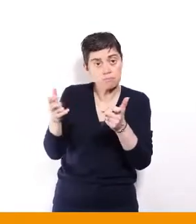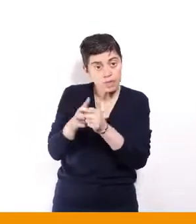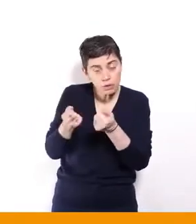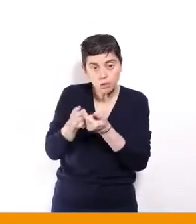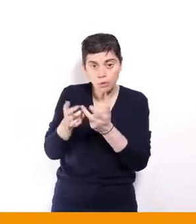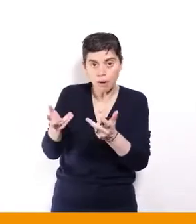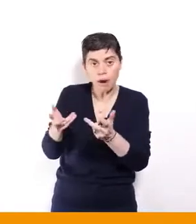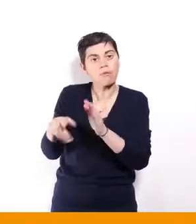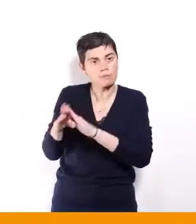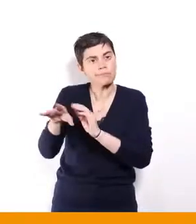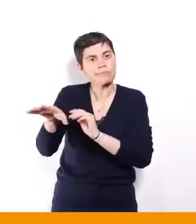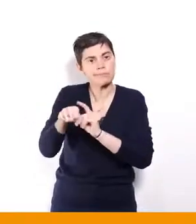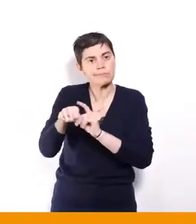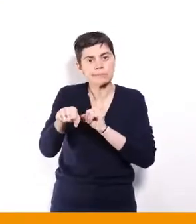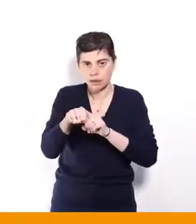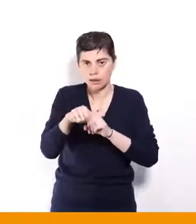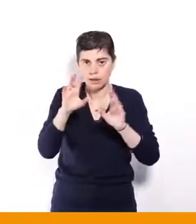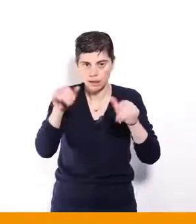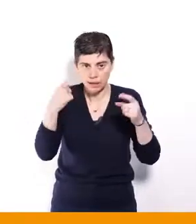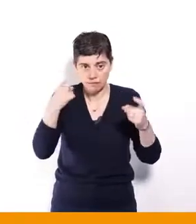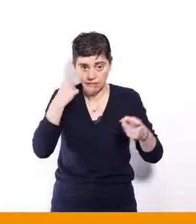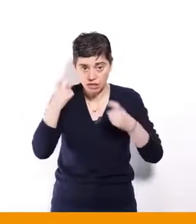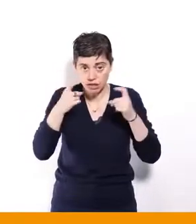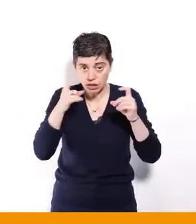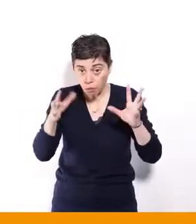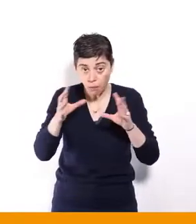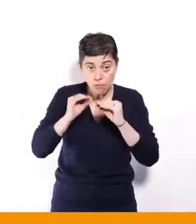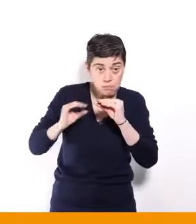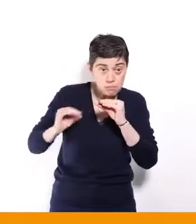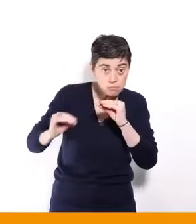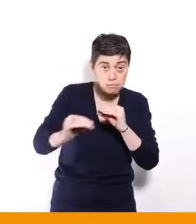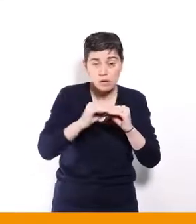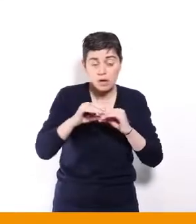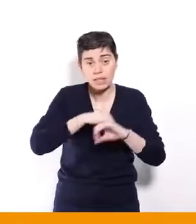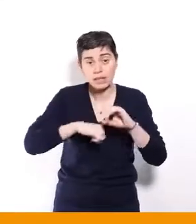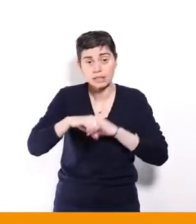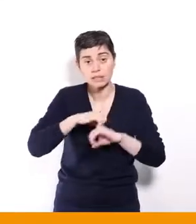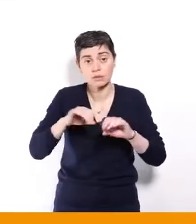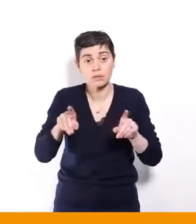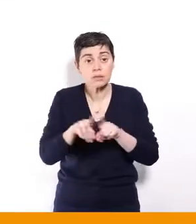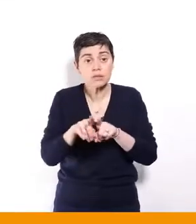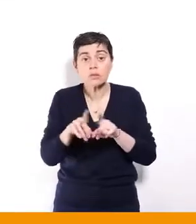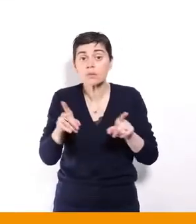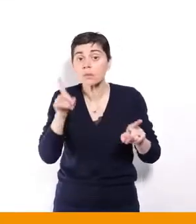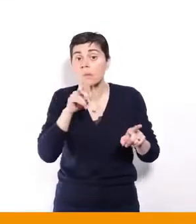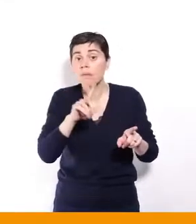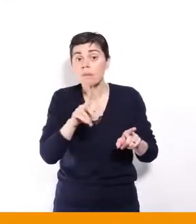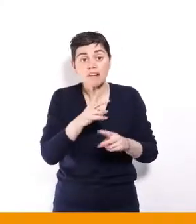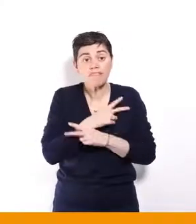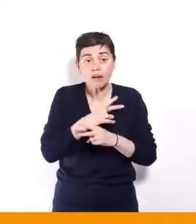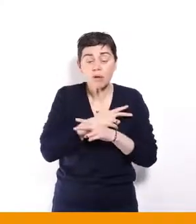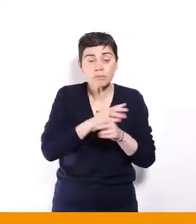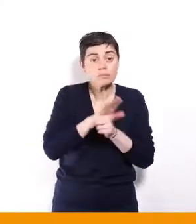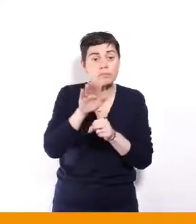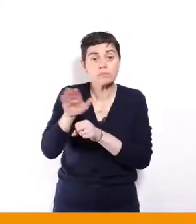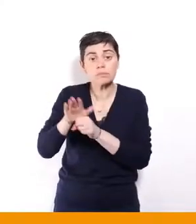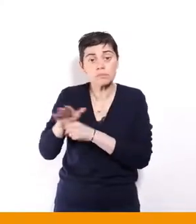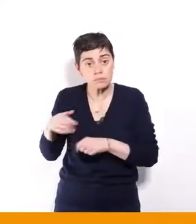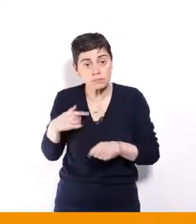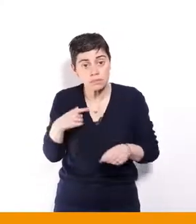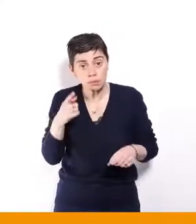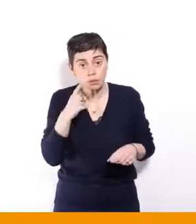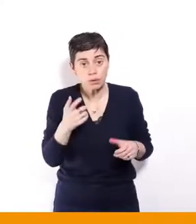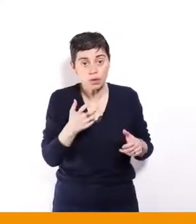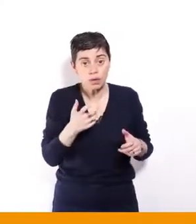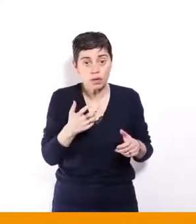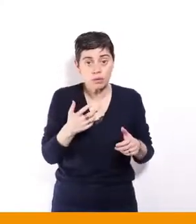permanente, et puis en se disant, oui, qu'est-ce qu'il me faut aussi, peut-être pour partir aussi un peu en vacances, parce que pourquoi les vacances, ce serait un privilège des plus riches ?